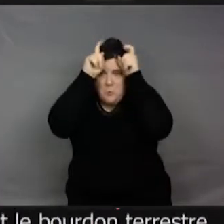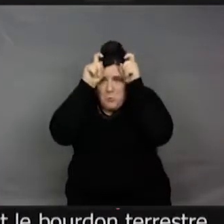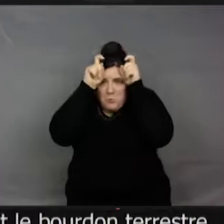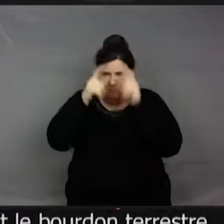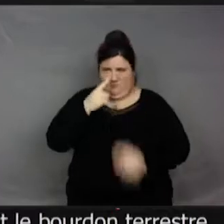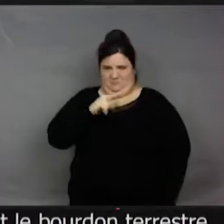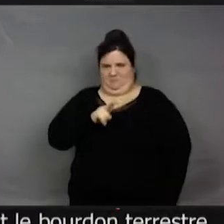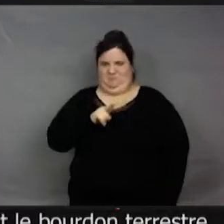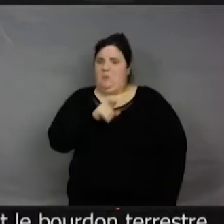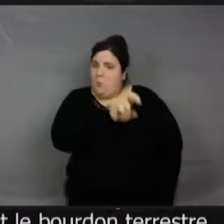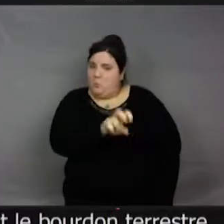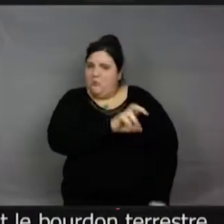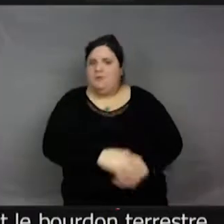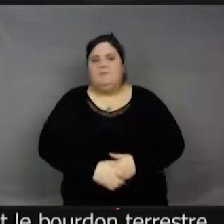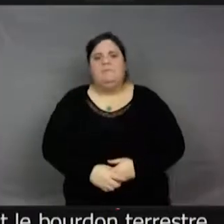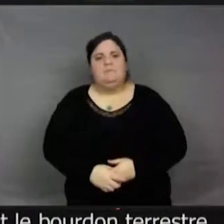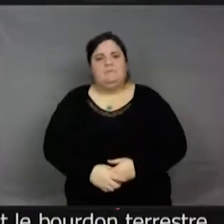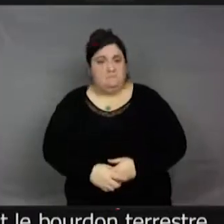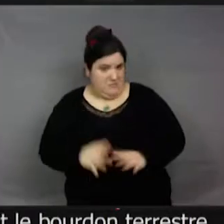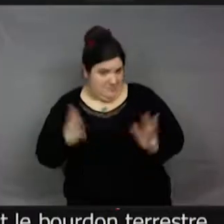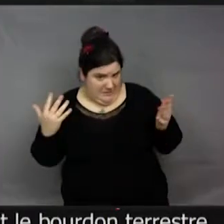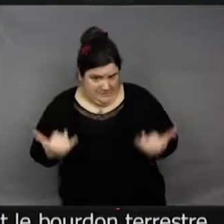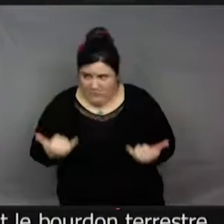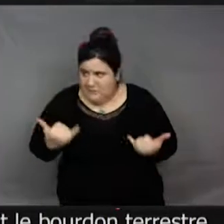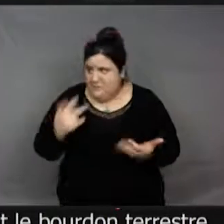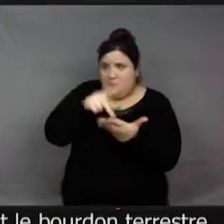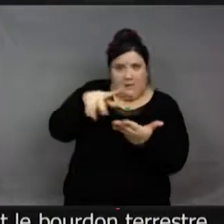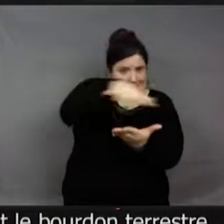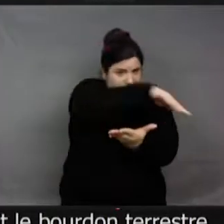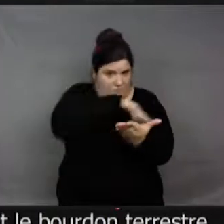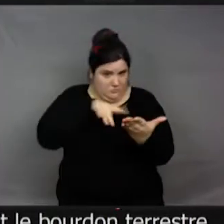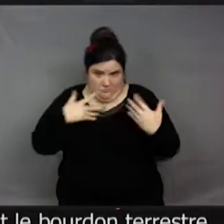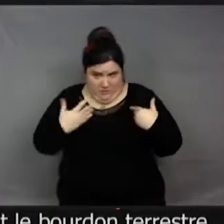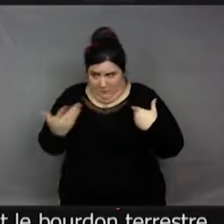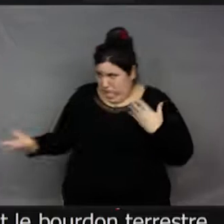trouver en Ile-de-France dans les jardins franciliens. Ce sont des espèces communes.